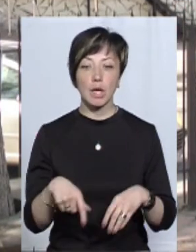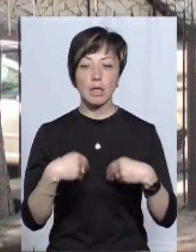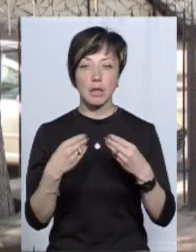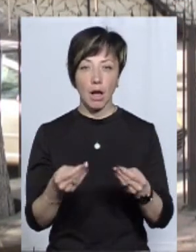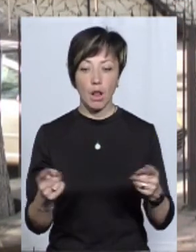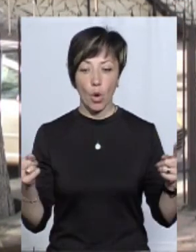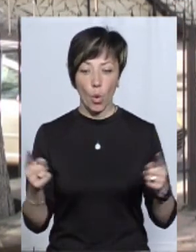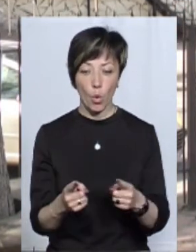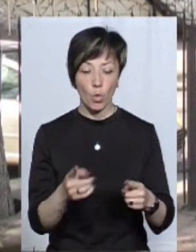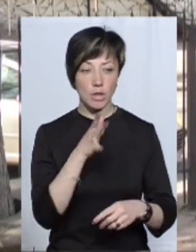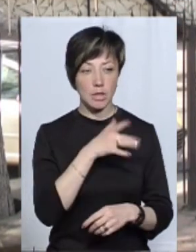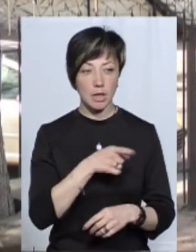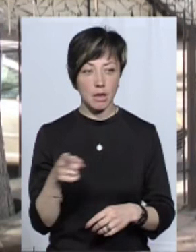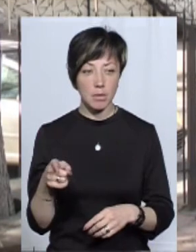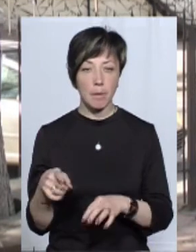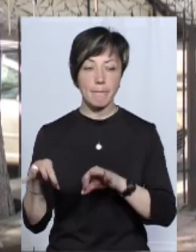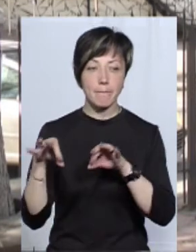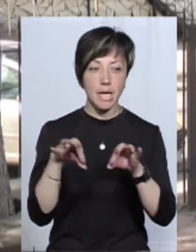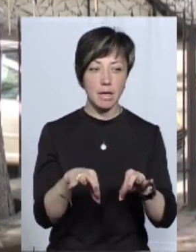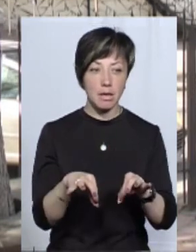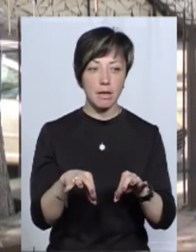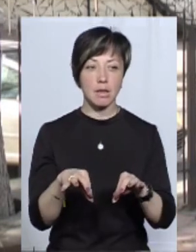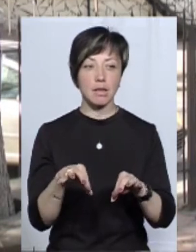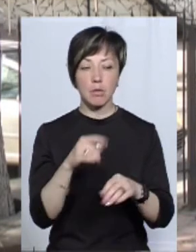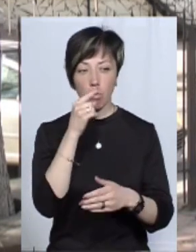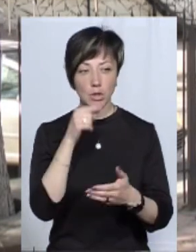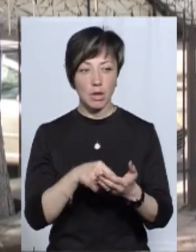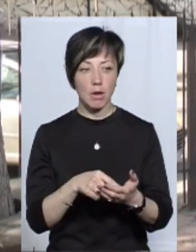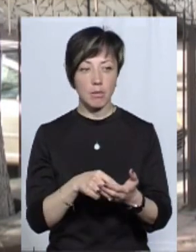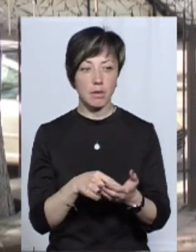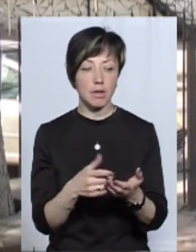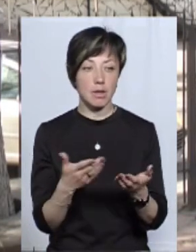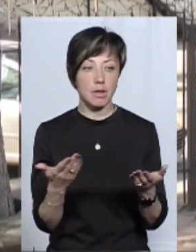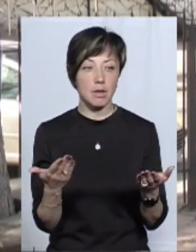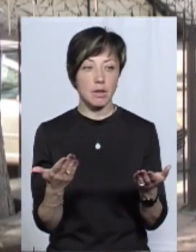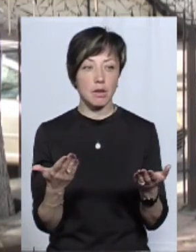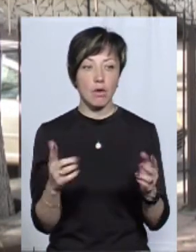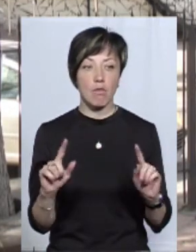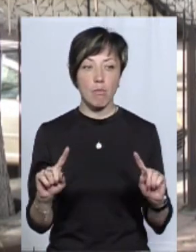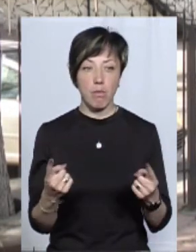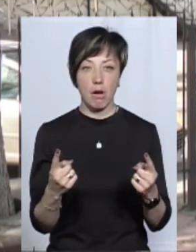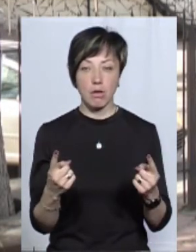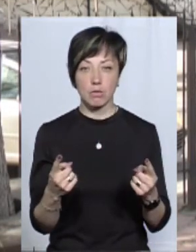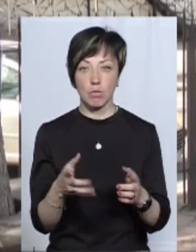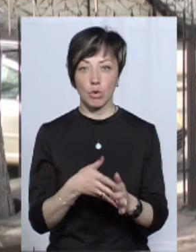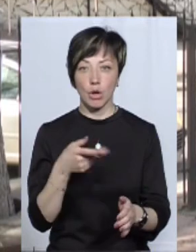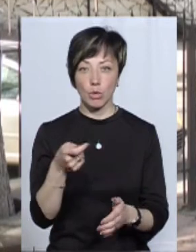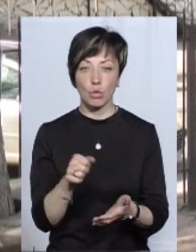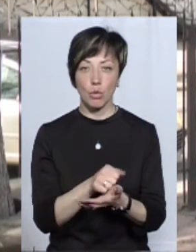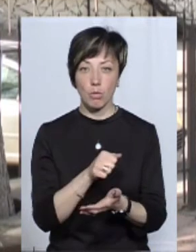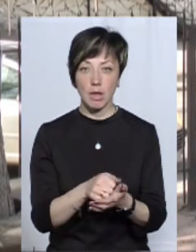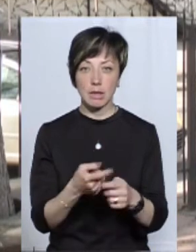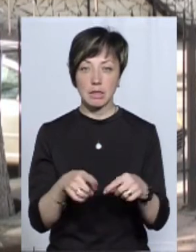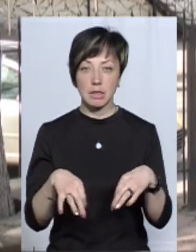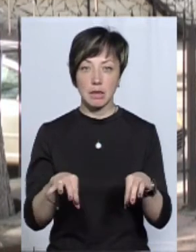короткі терміни, вони приїхали туди і потрапили в пастку. Вони думали, що вони подають документи, цей